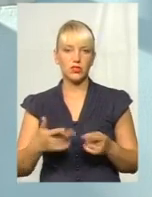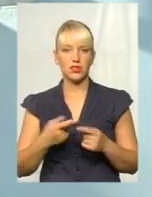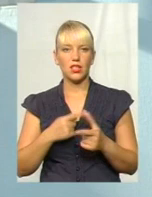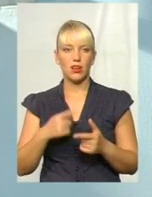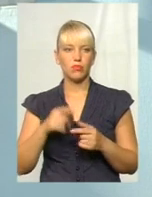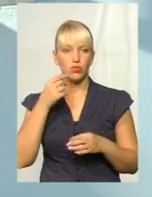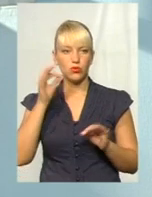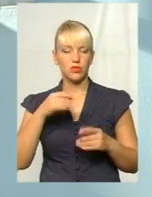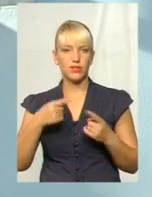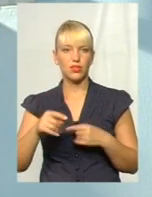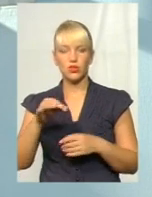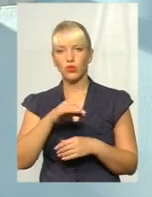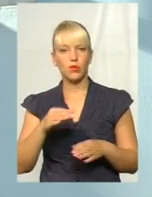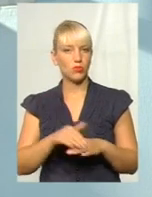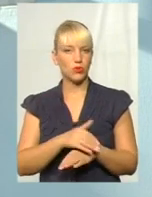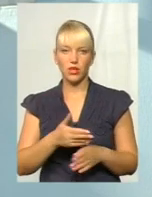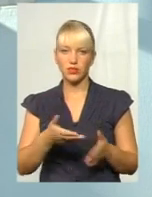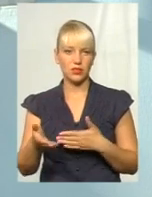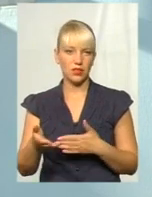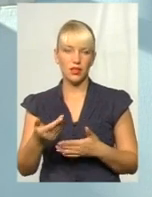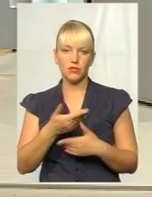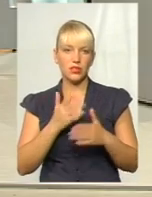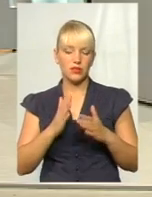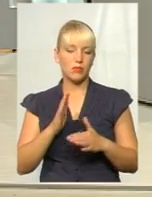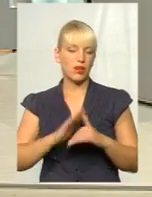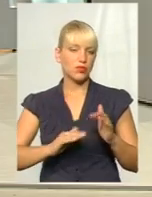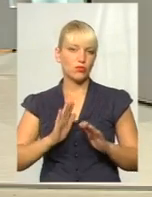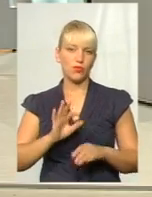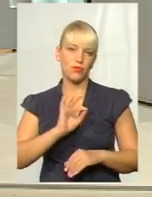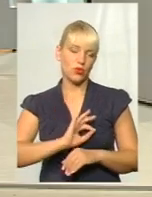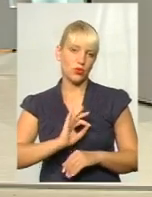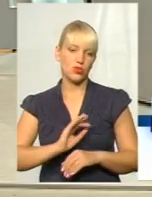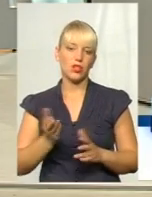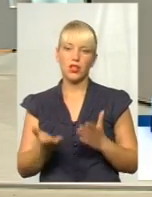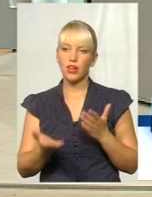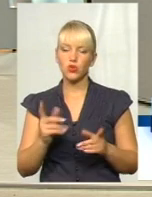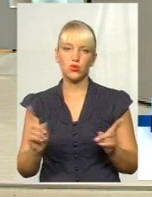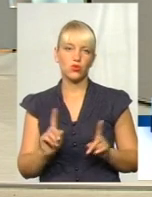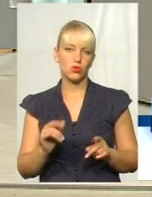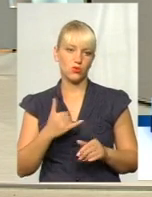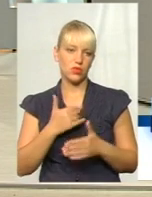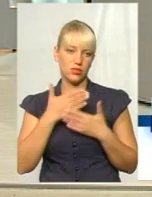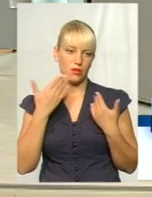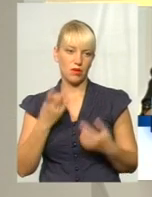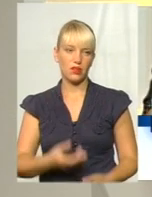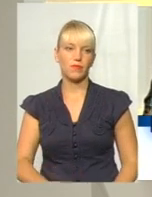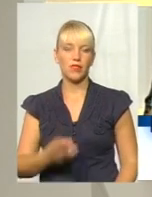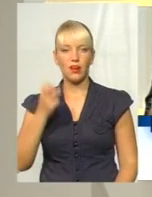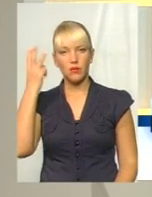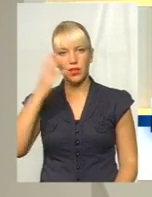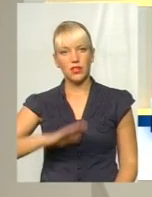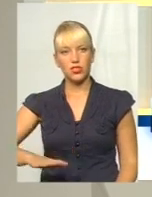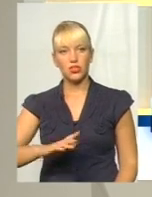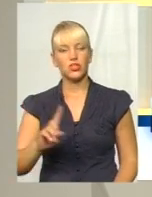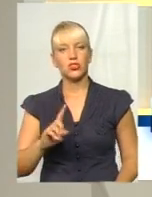інших областей, і, будь ласка, ми тільки практично будемо використовувати, якщо чогось в нас немає на Хмельниччині. Дякую, пані Ірина. А